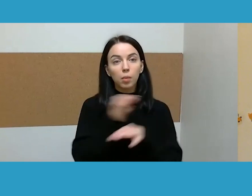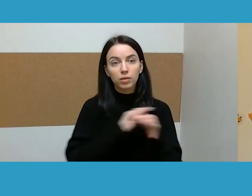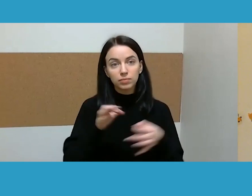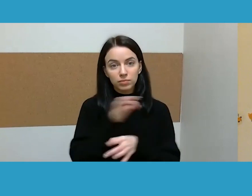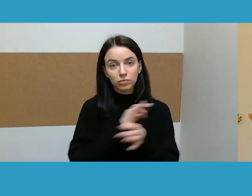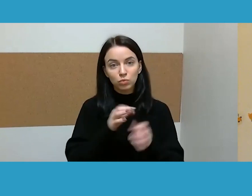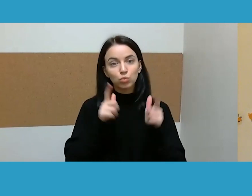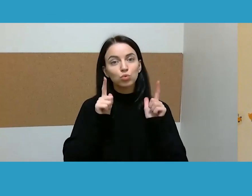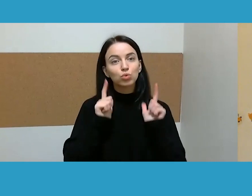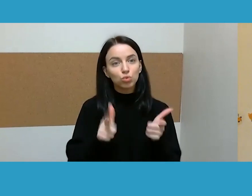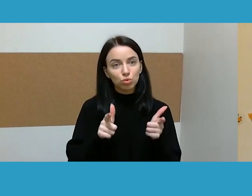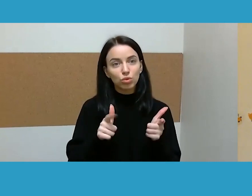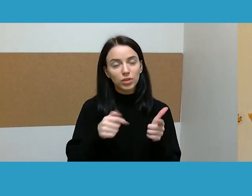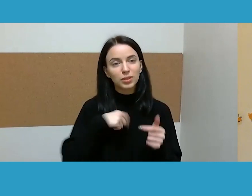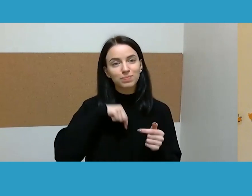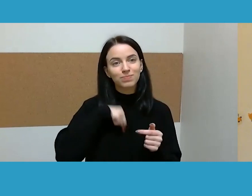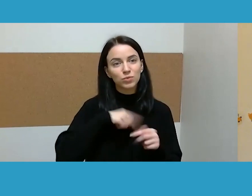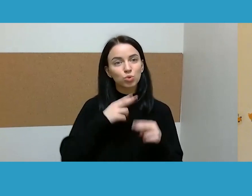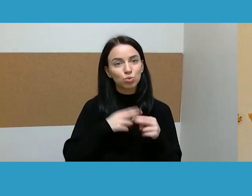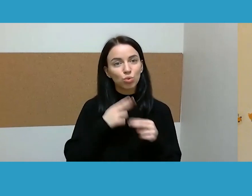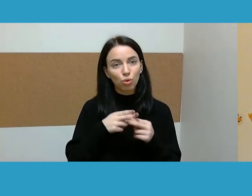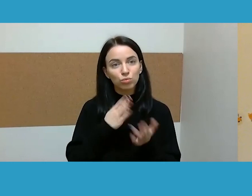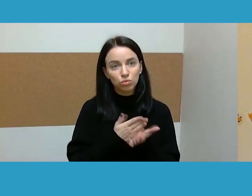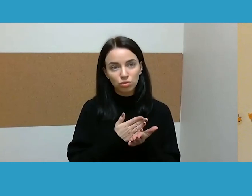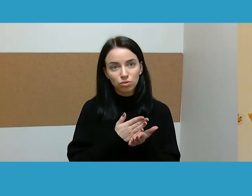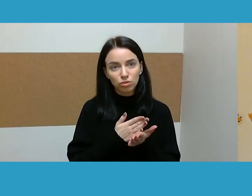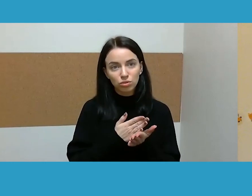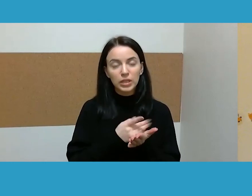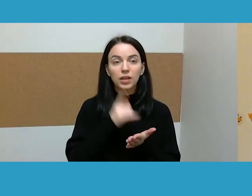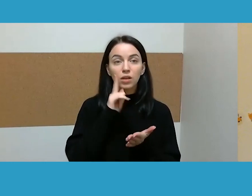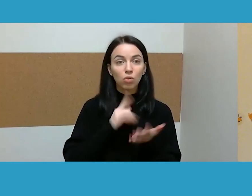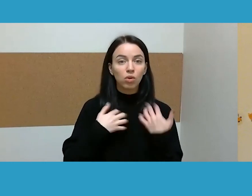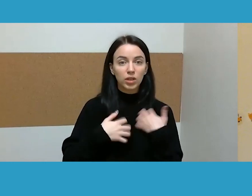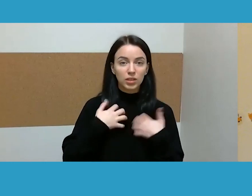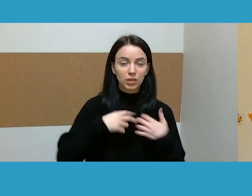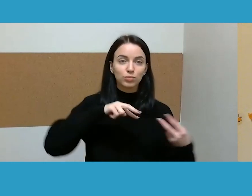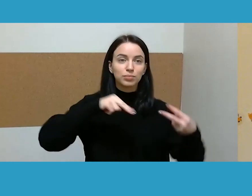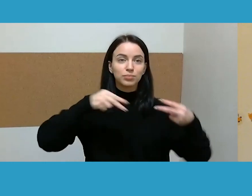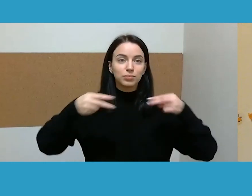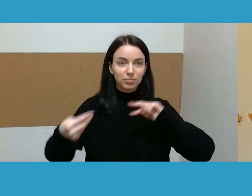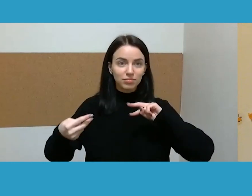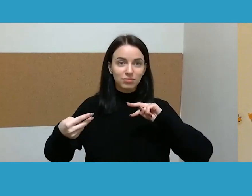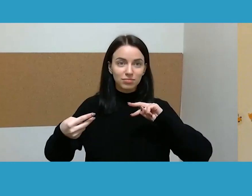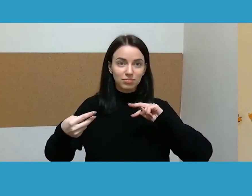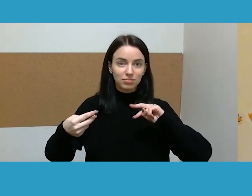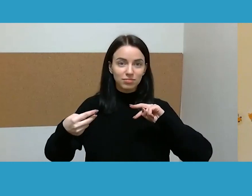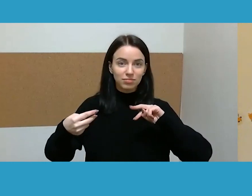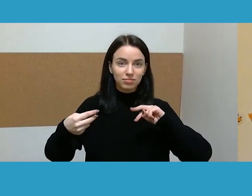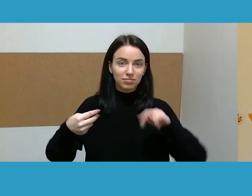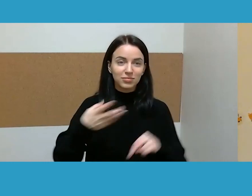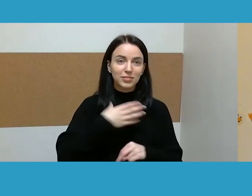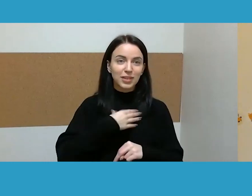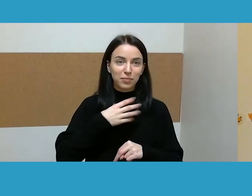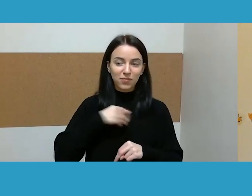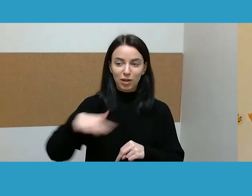tikrųjų vis dar labai skauda. Labai norėčiau, kad jie kuo greičiau išeitų iš tų Vilniaus socialinių senamėsčio